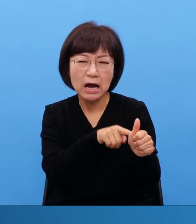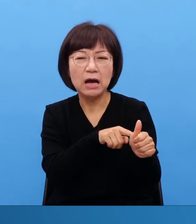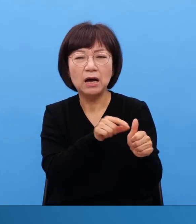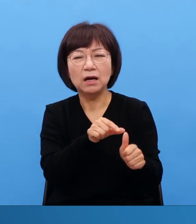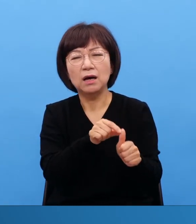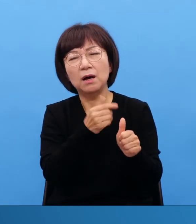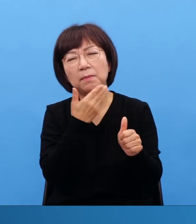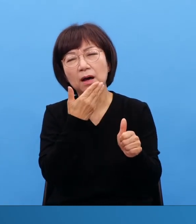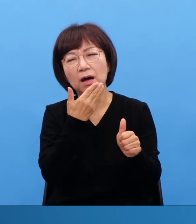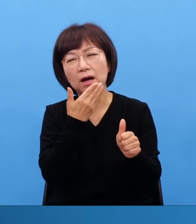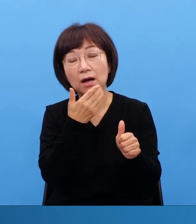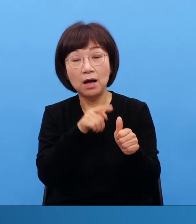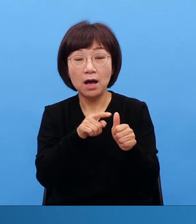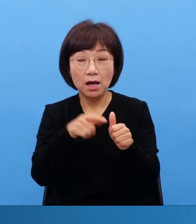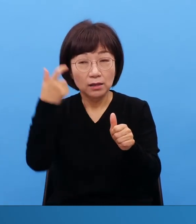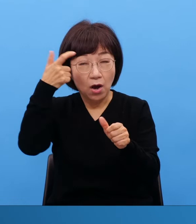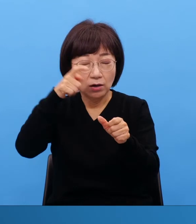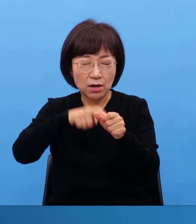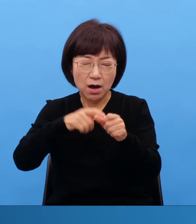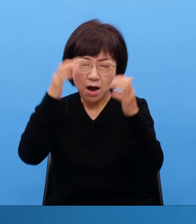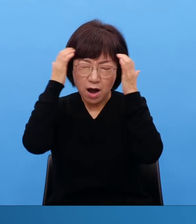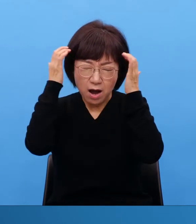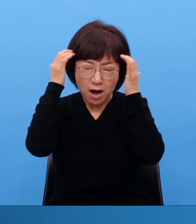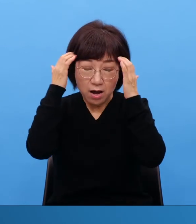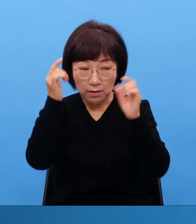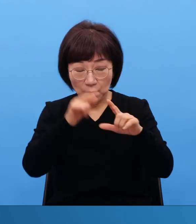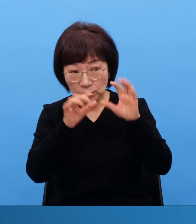영적으로 엄청 시달리는데 답 주기가 얼마나 좋습니까?